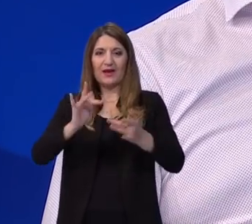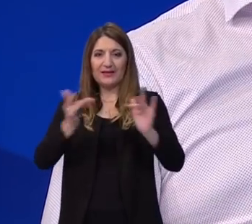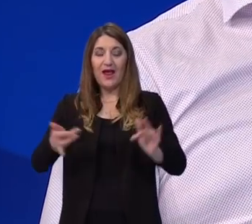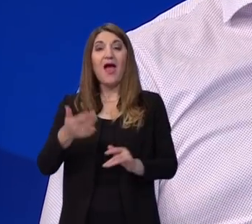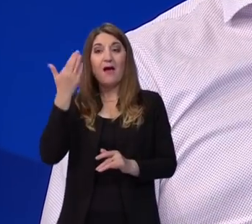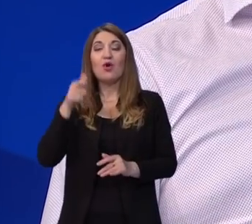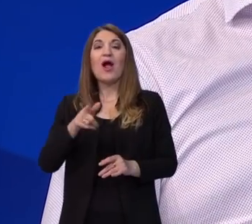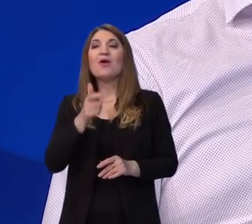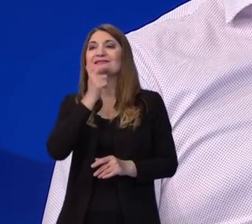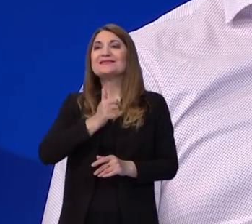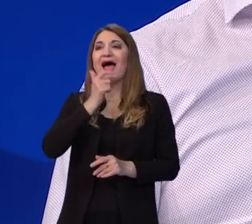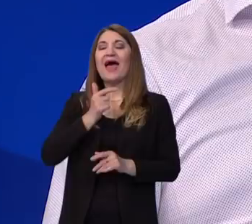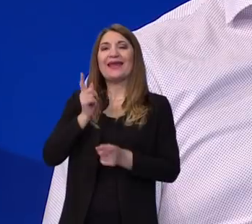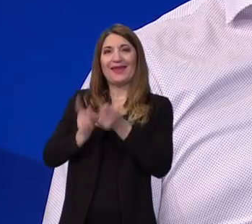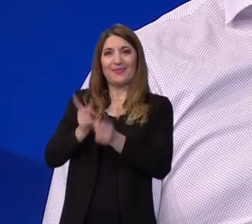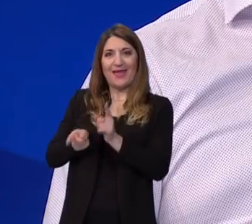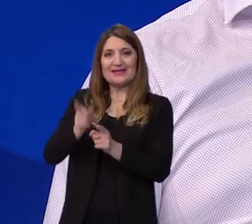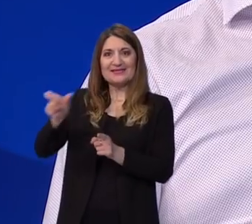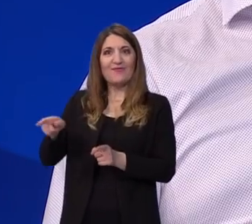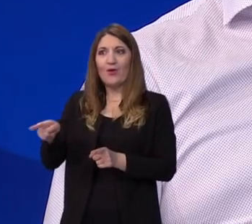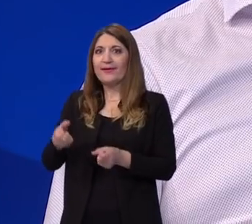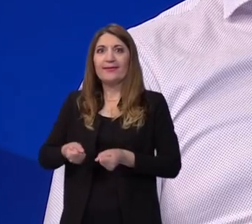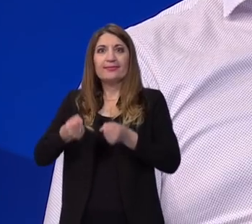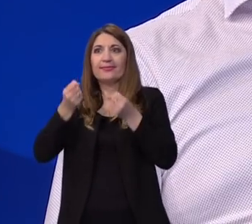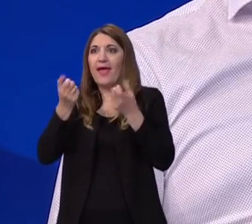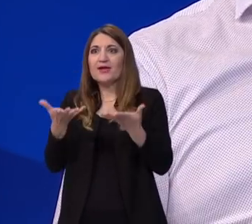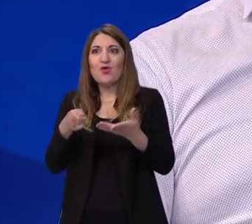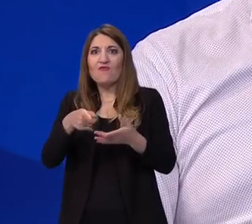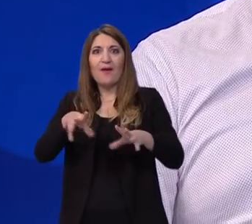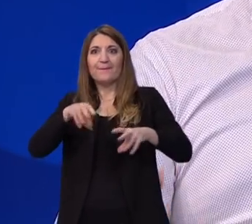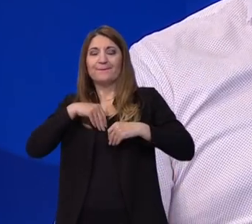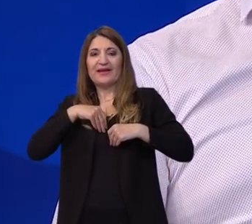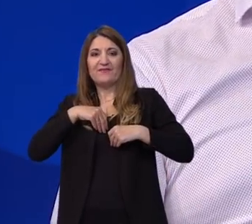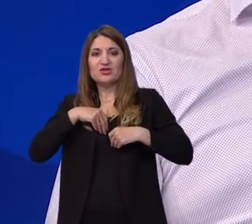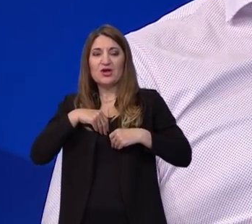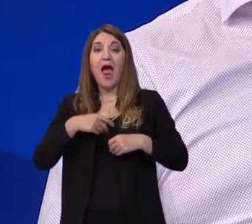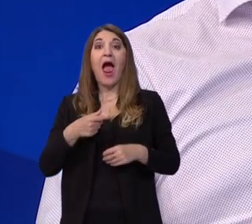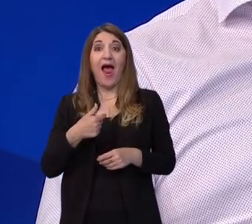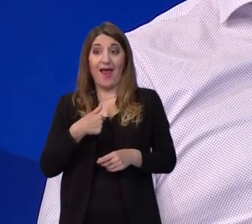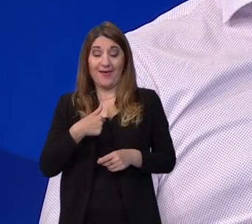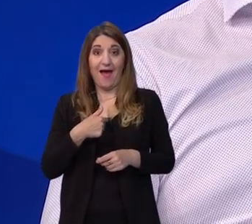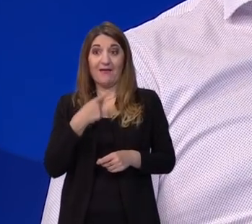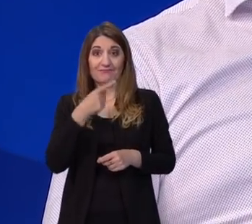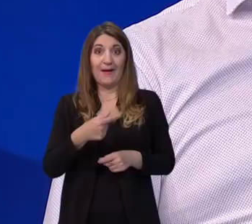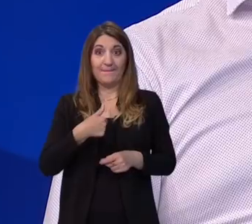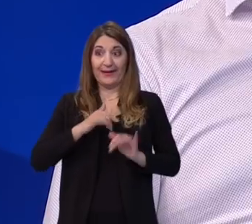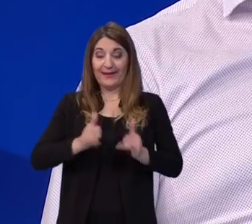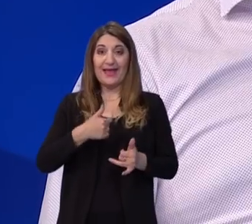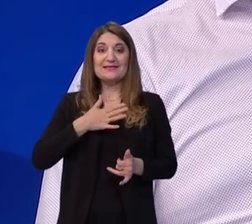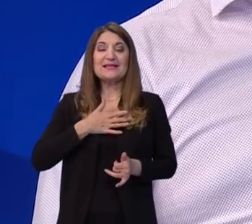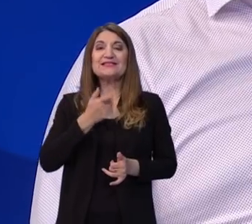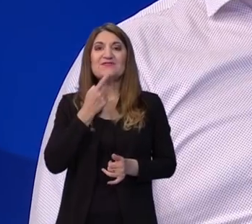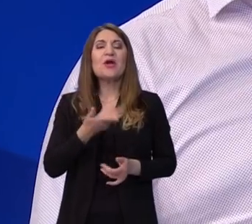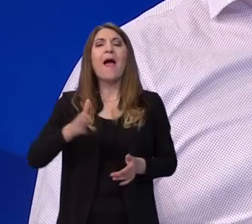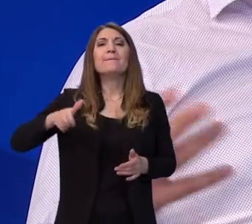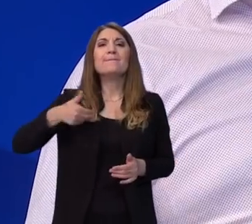stariju generaciju učitelja koji se jednostavno nisu mogli možda isnaći u početku, ali ono što je se meni posebno svidjelo nakon toga da su